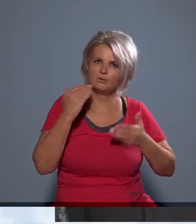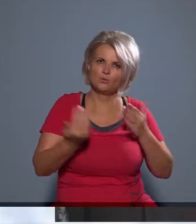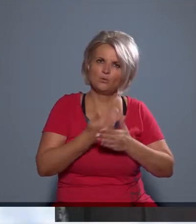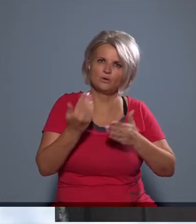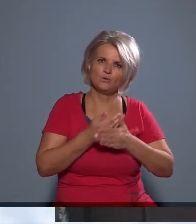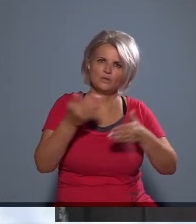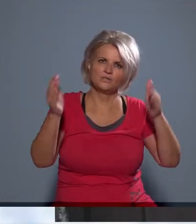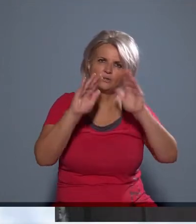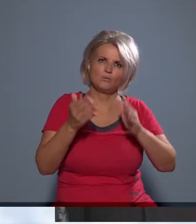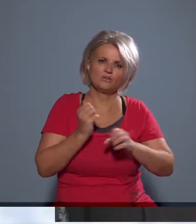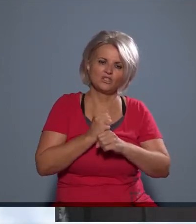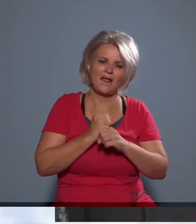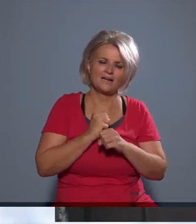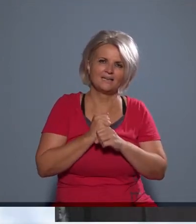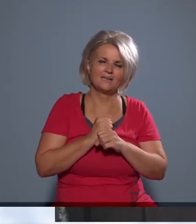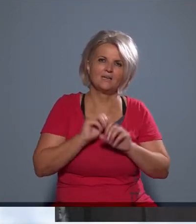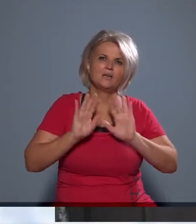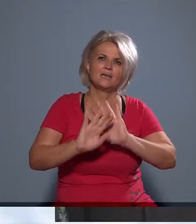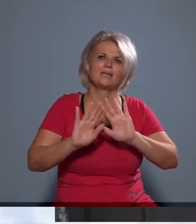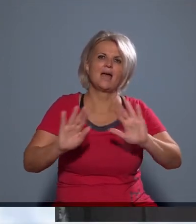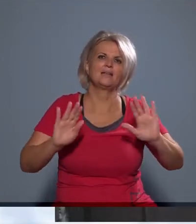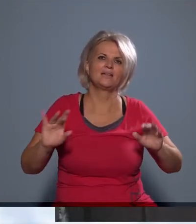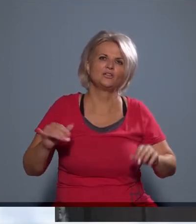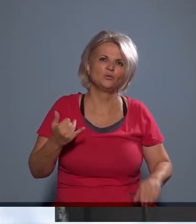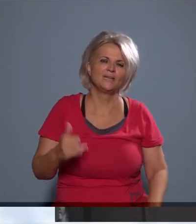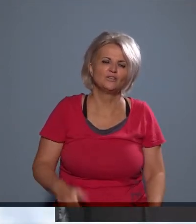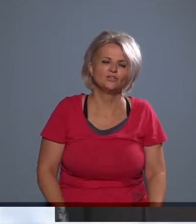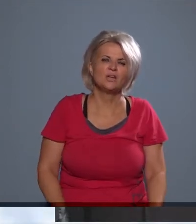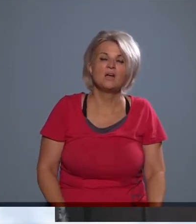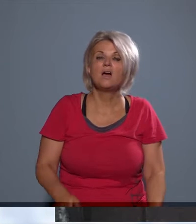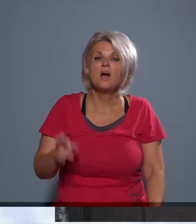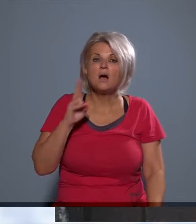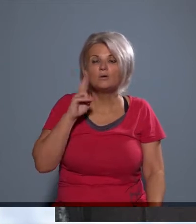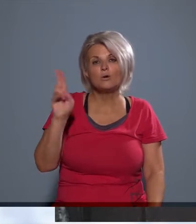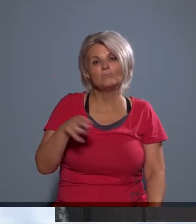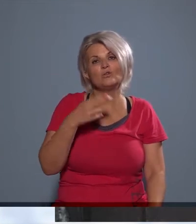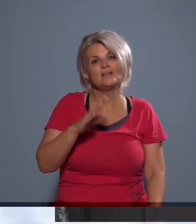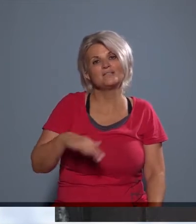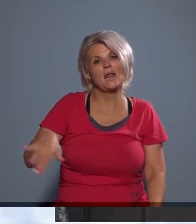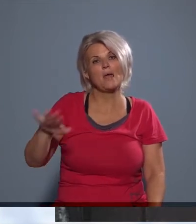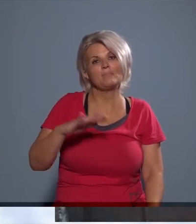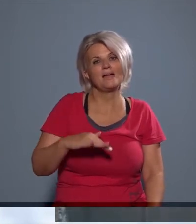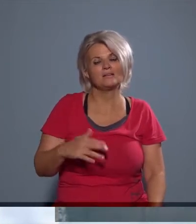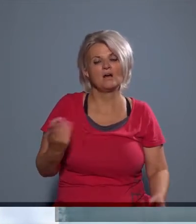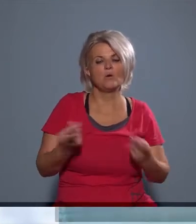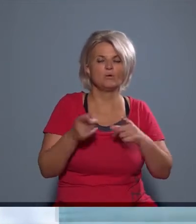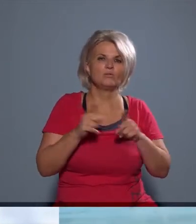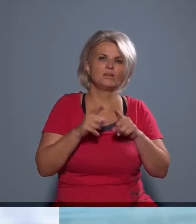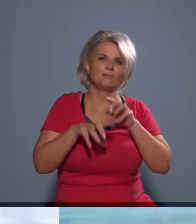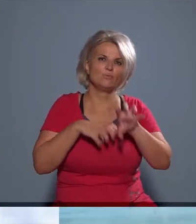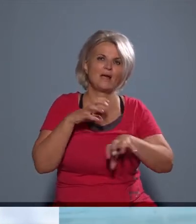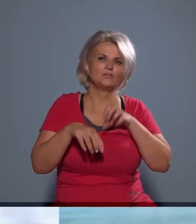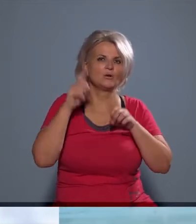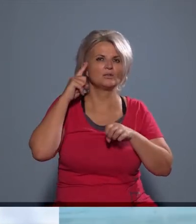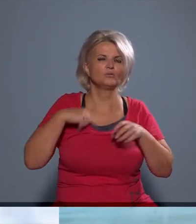új szobraknak a készítésére, és a kiállításokon is, meg tényleg amikor egy művésztelepen mondjuk, ahol